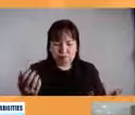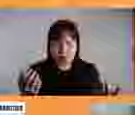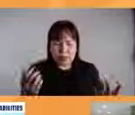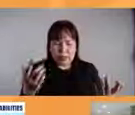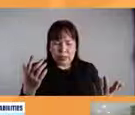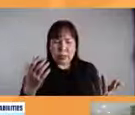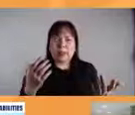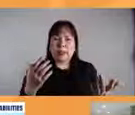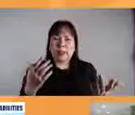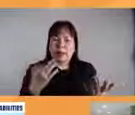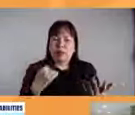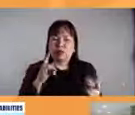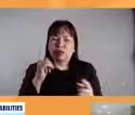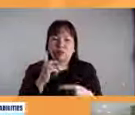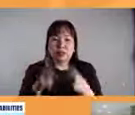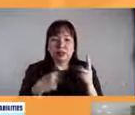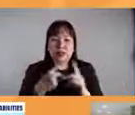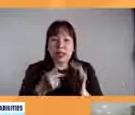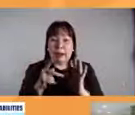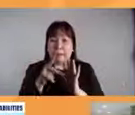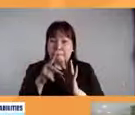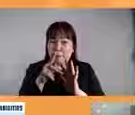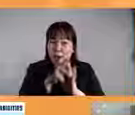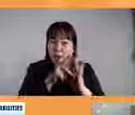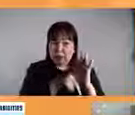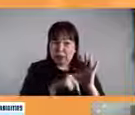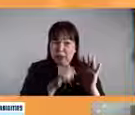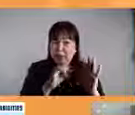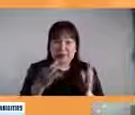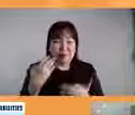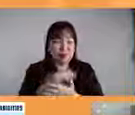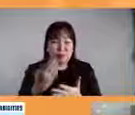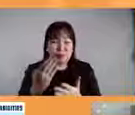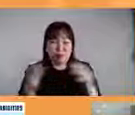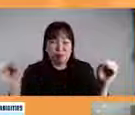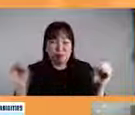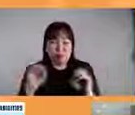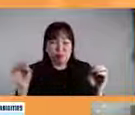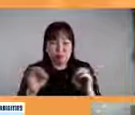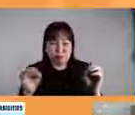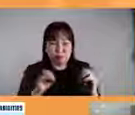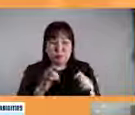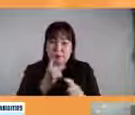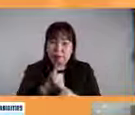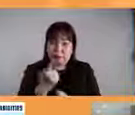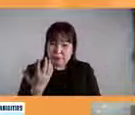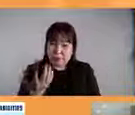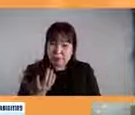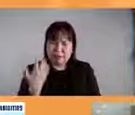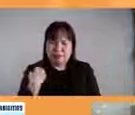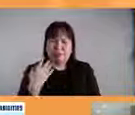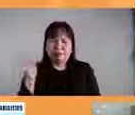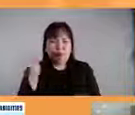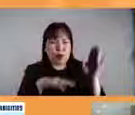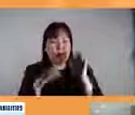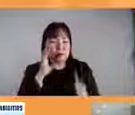kung hindi busy lang sa mga project isa pang reality pinang may kapansanan